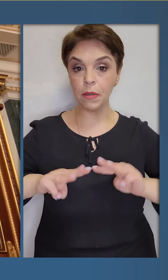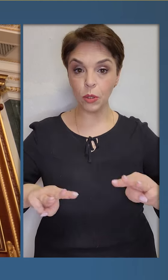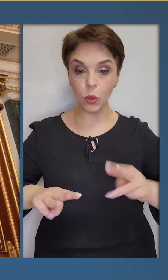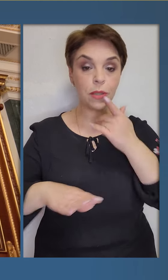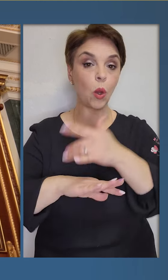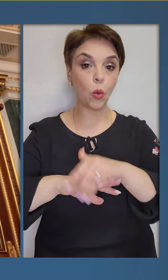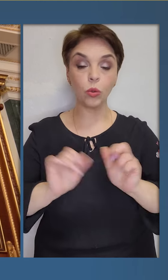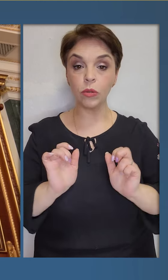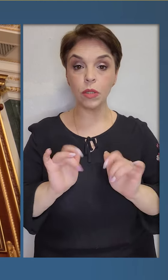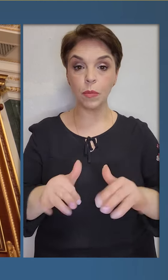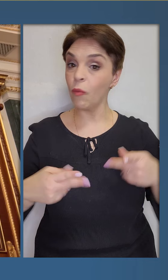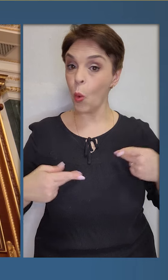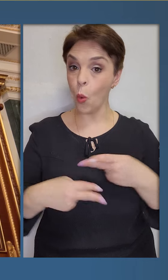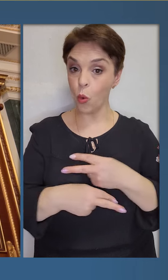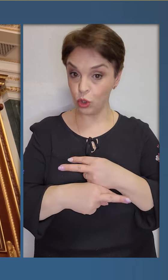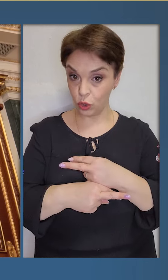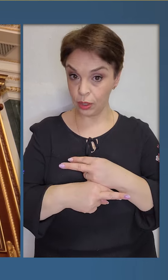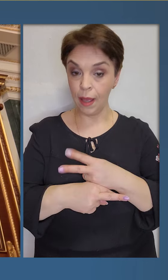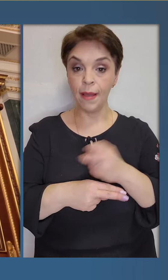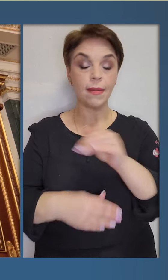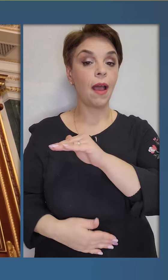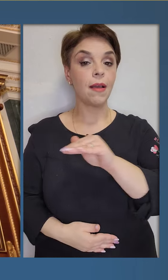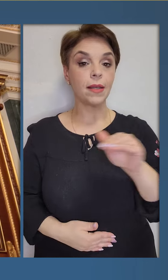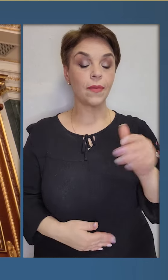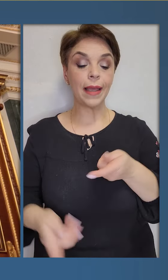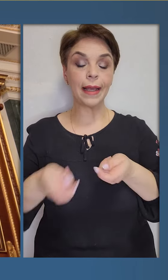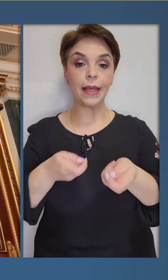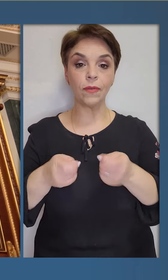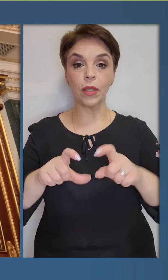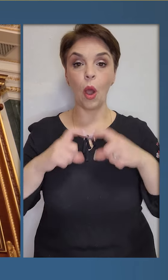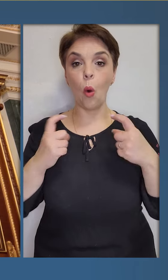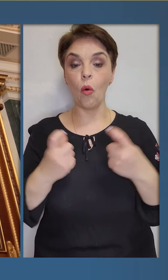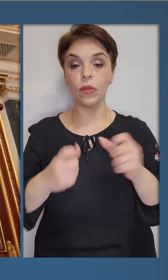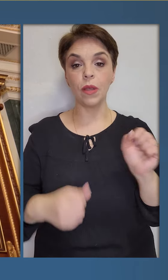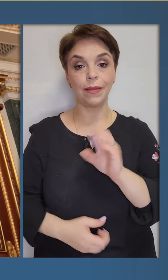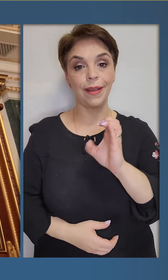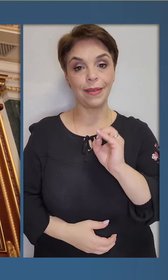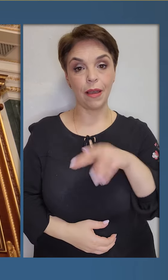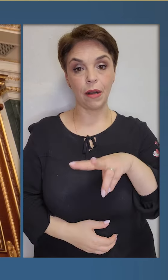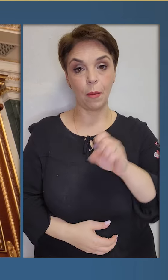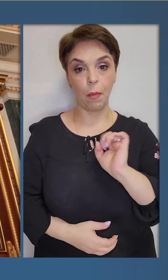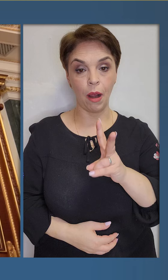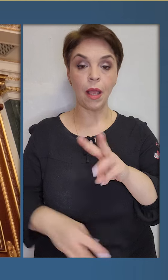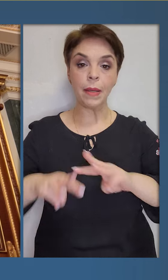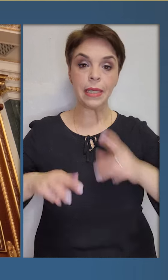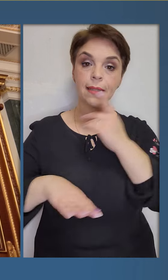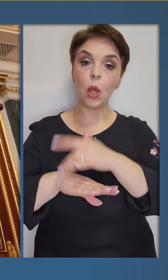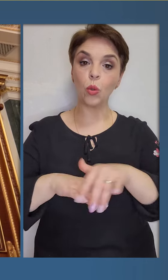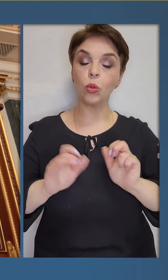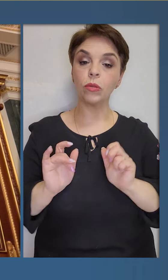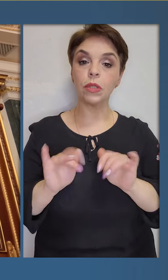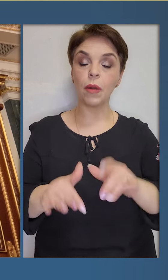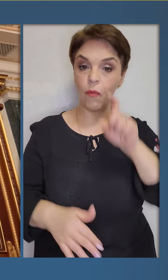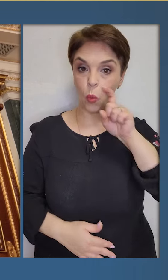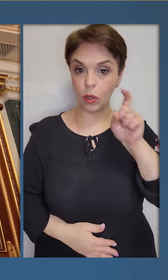міністром закордонних справ Угорщини на рівні керівника Офісу Андрії Єрмака та міністра